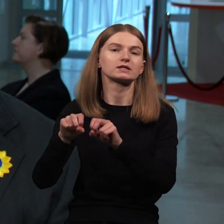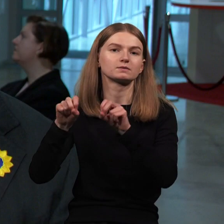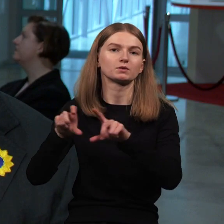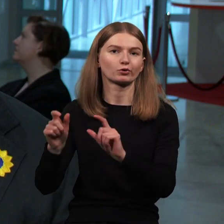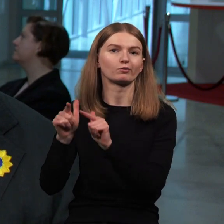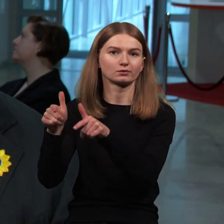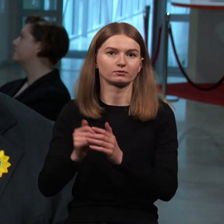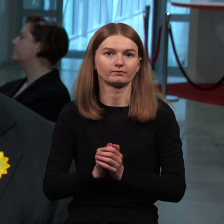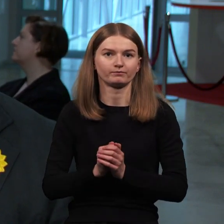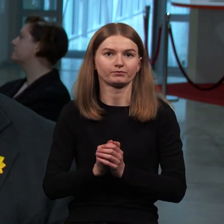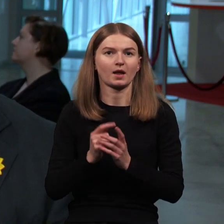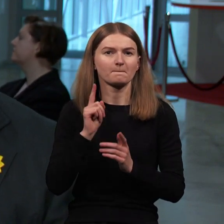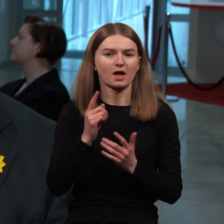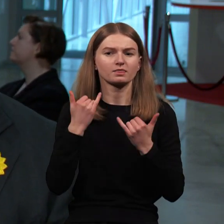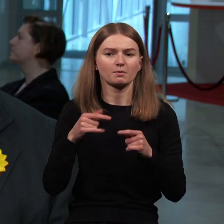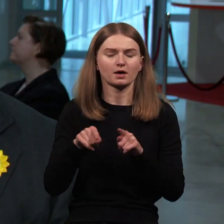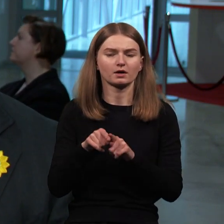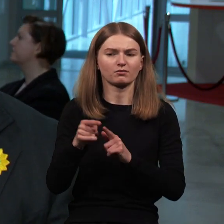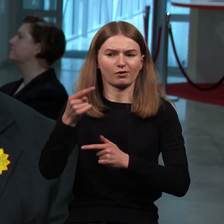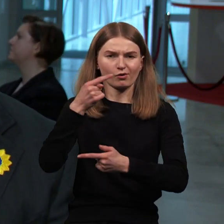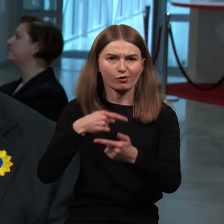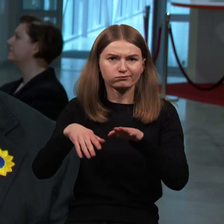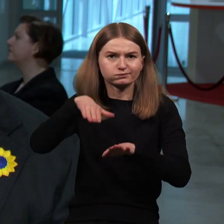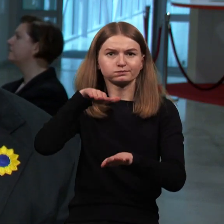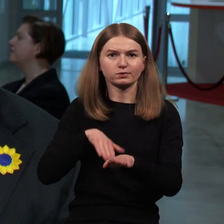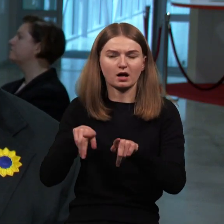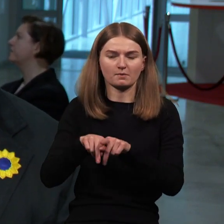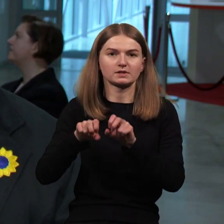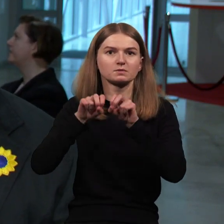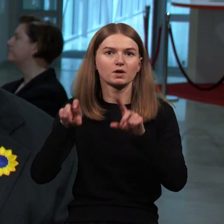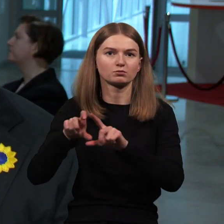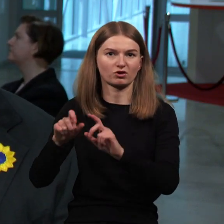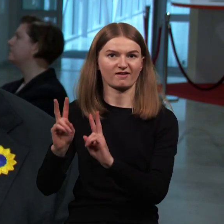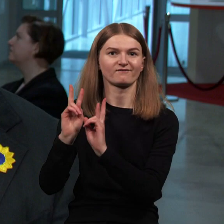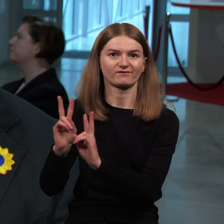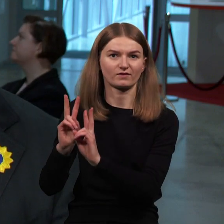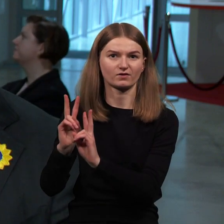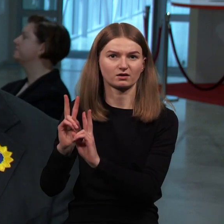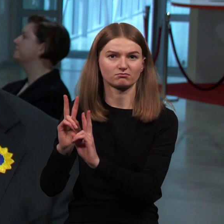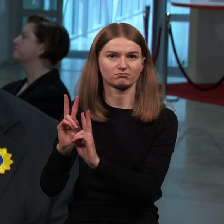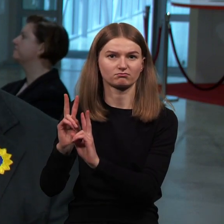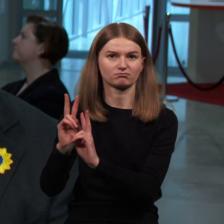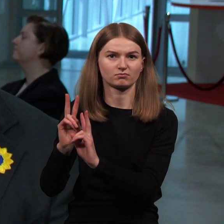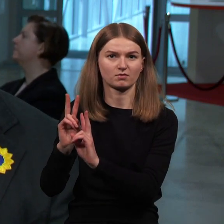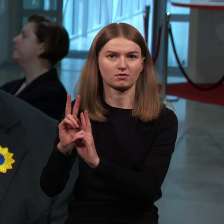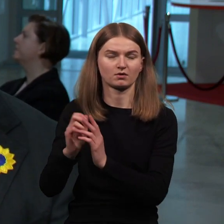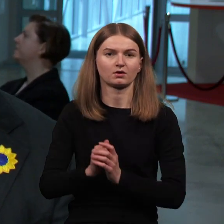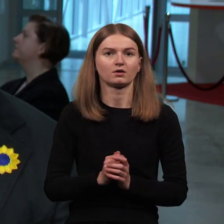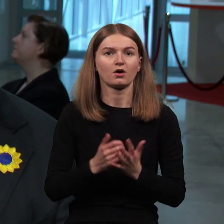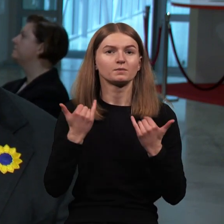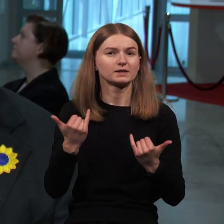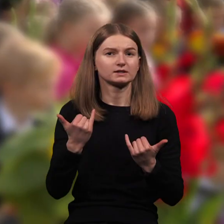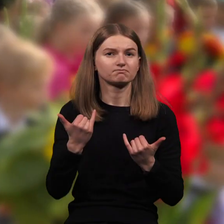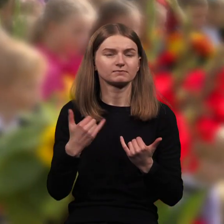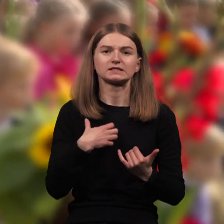grįžtame prie tai vadinamų spets mokyklų kūrimo ir steigimo Lietuvoje, kas žinome, kad žmonių su negale įtraukties požiūrių yra labai